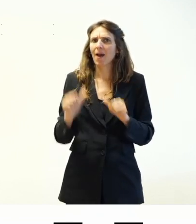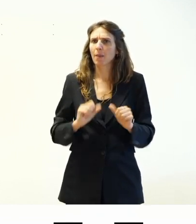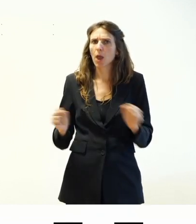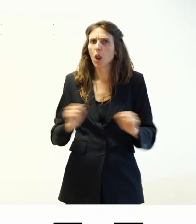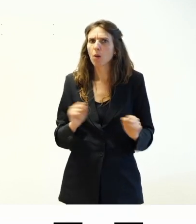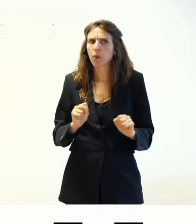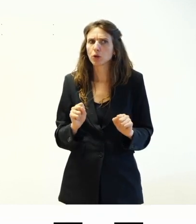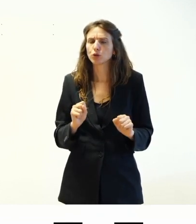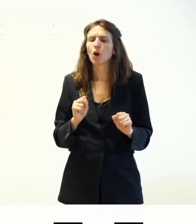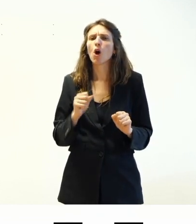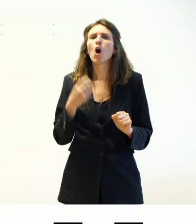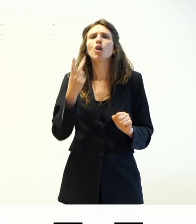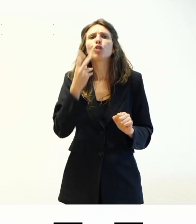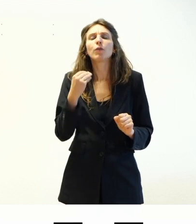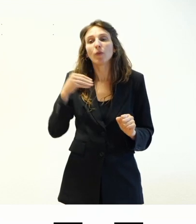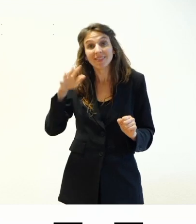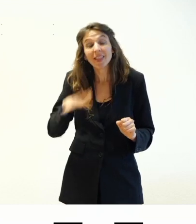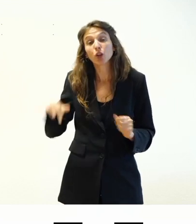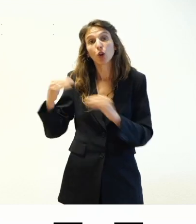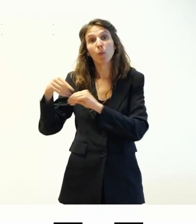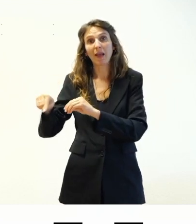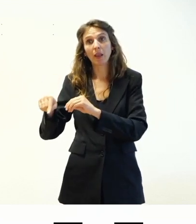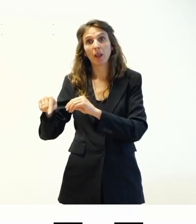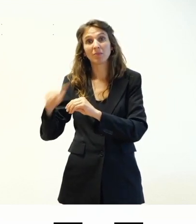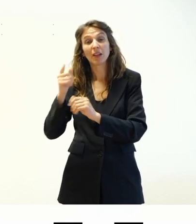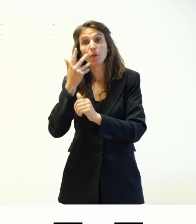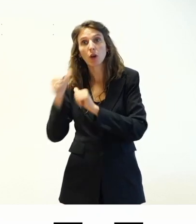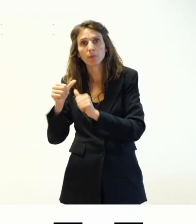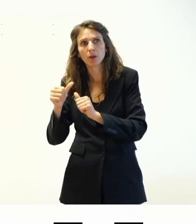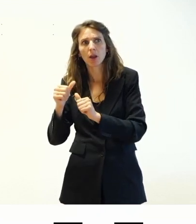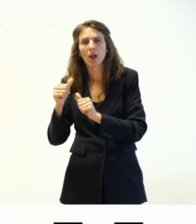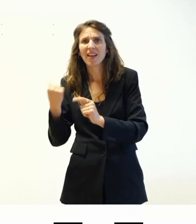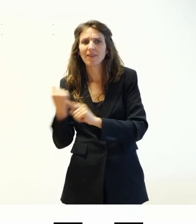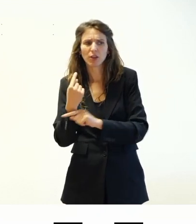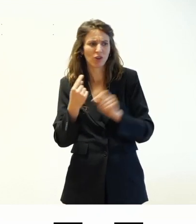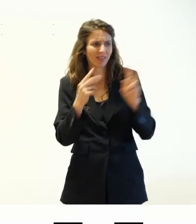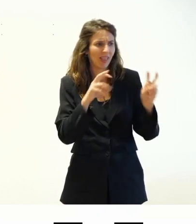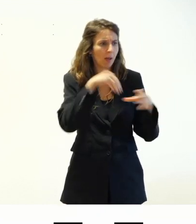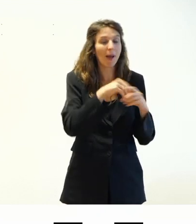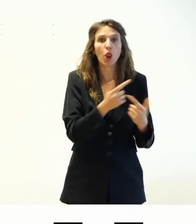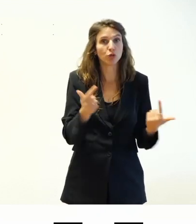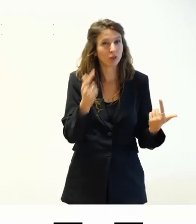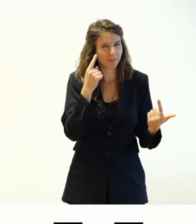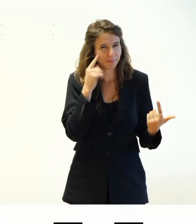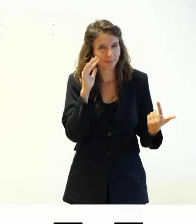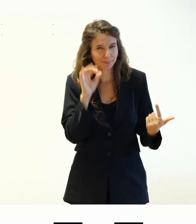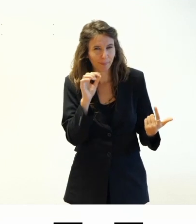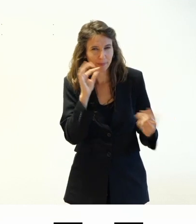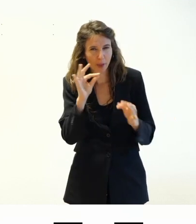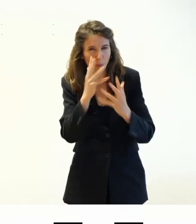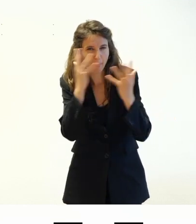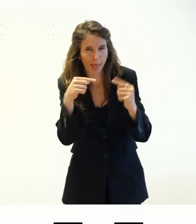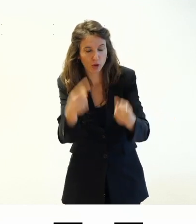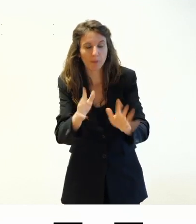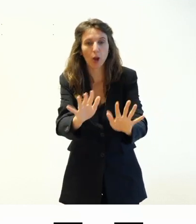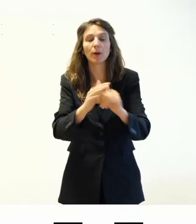'interno del territorio dei plugin e non dovrebbe essere inserita all'interno di un tema, in realtà. Mi spiego meglio. Immaginate di